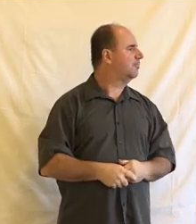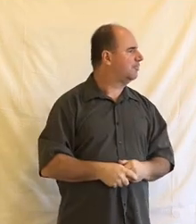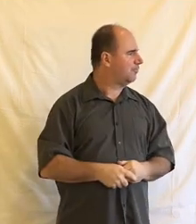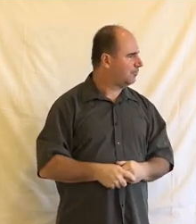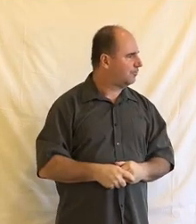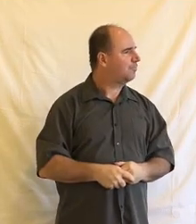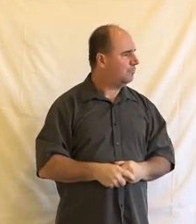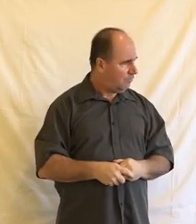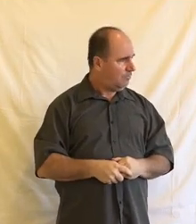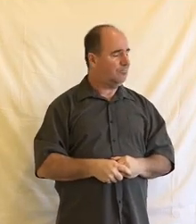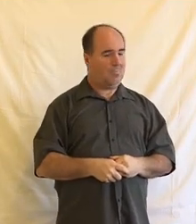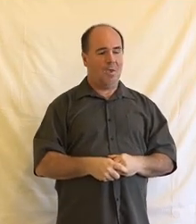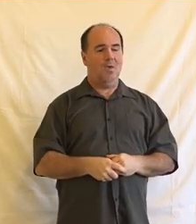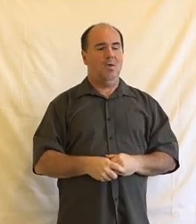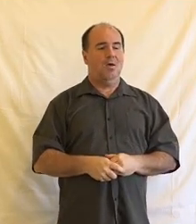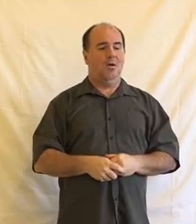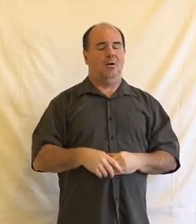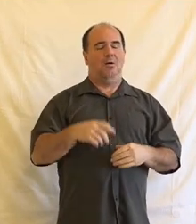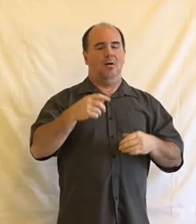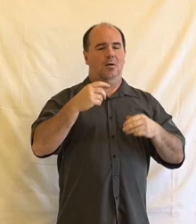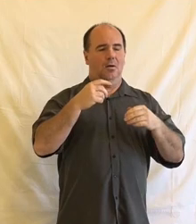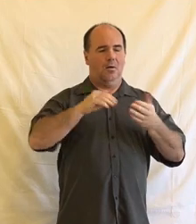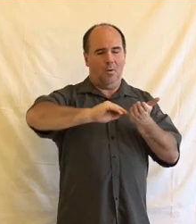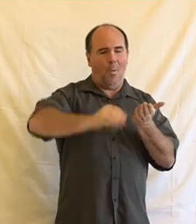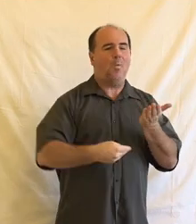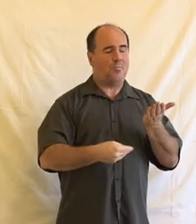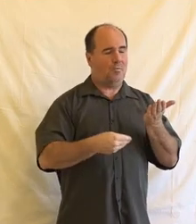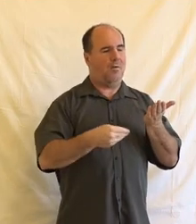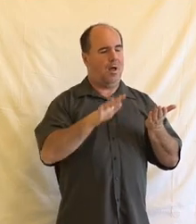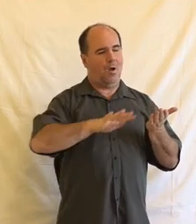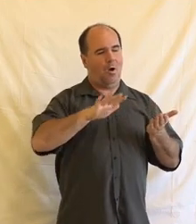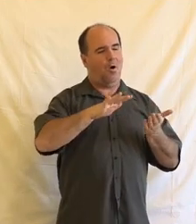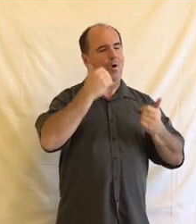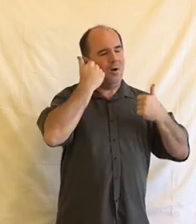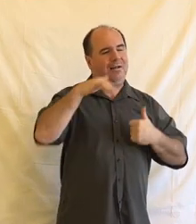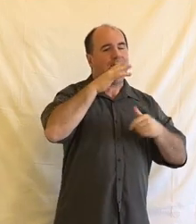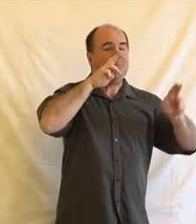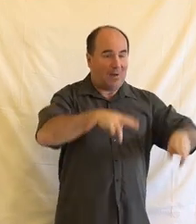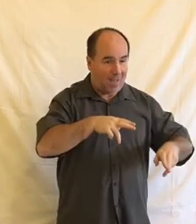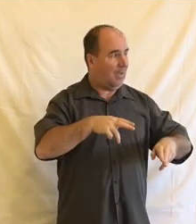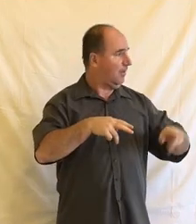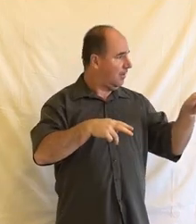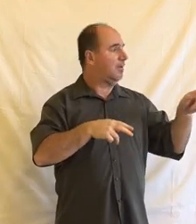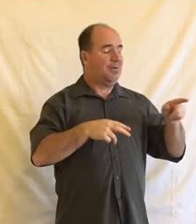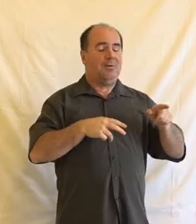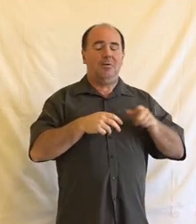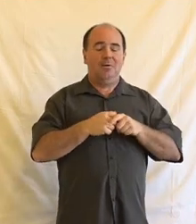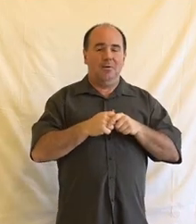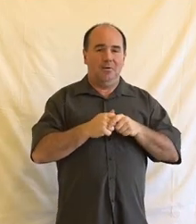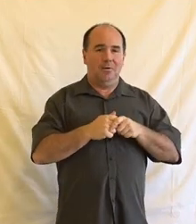nejzákladnější úmluvu o lidských právech, kterou máme, Evropská úmluva o lidských právech je ten zkrácený název, tak